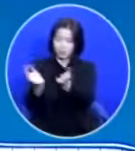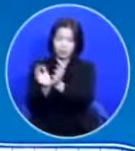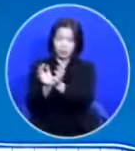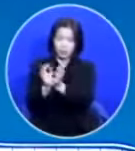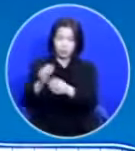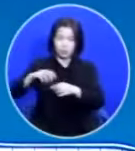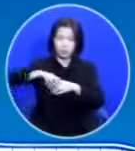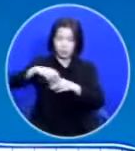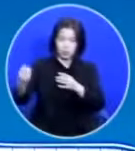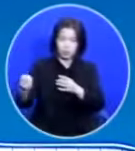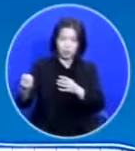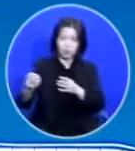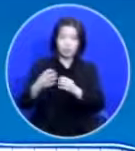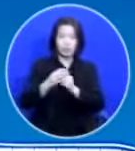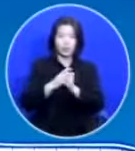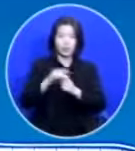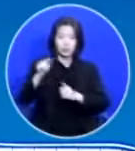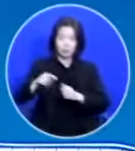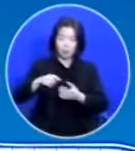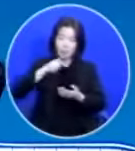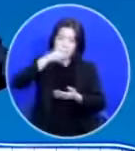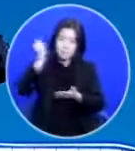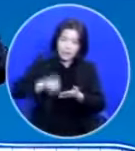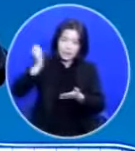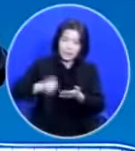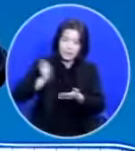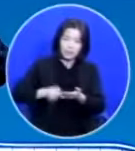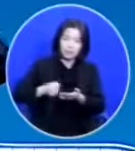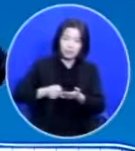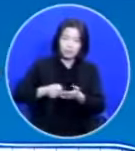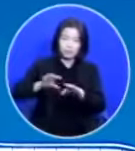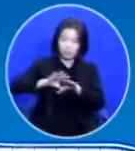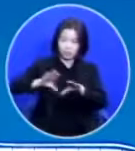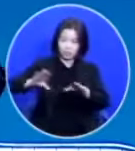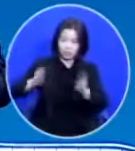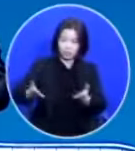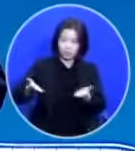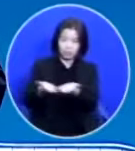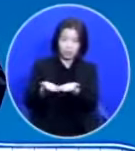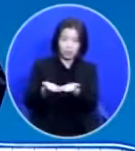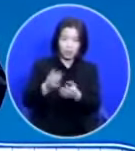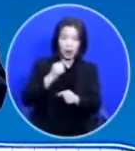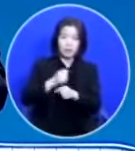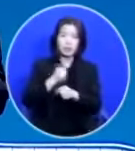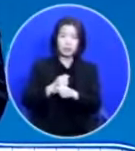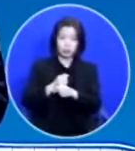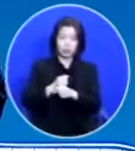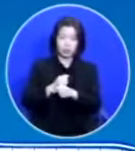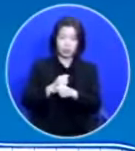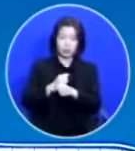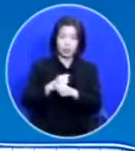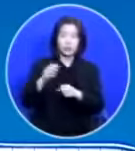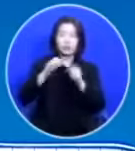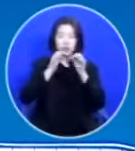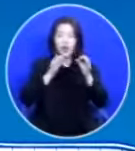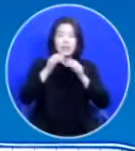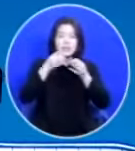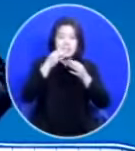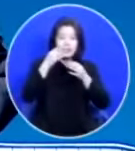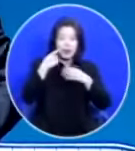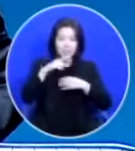벗겨내서 그걸로 망치를 두들겨서 그 금덩어리를 만들었습니다 그리고는 전당포에